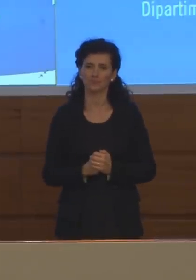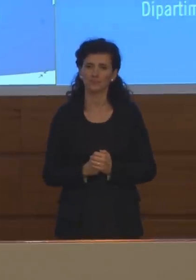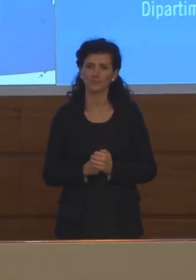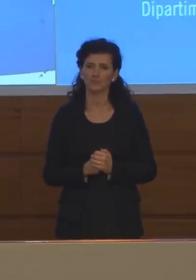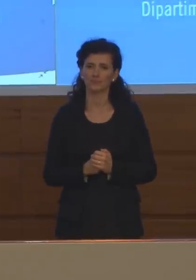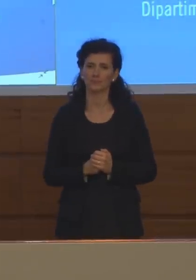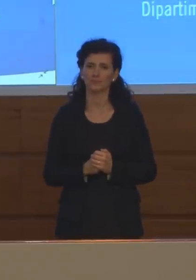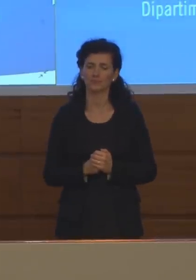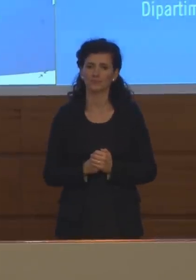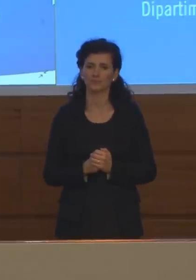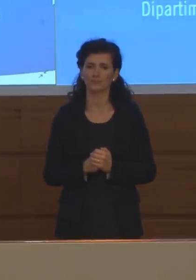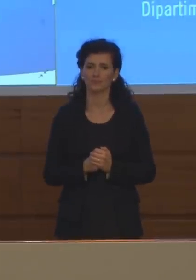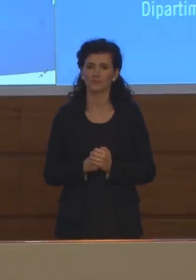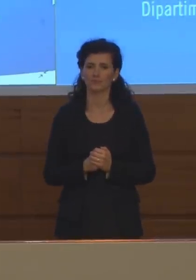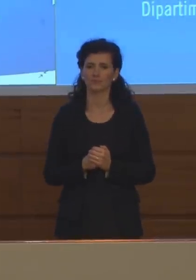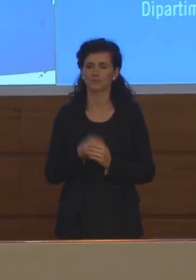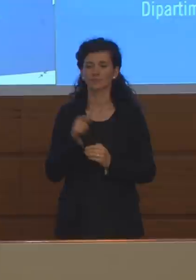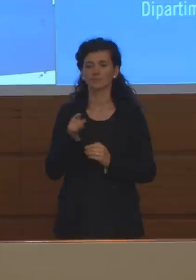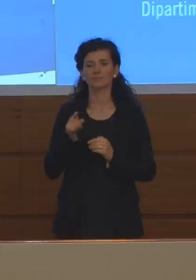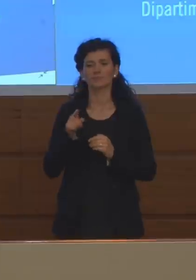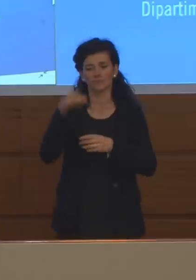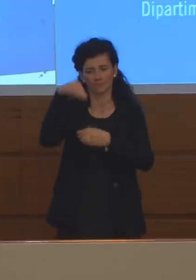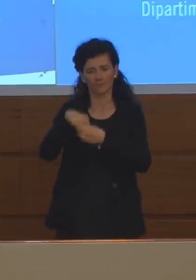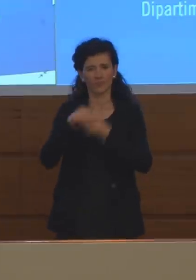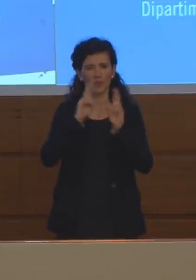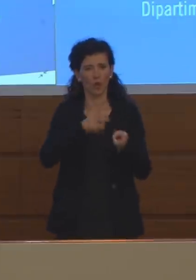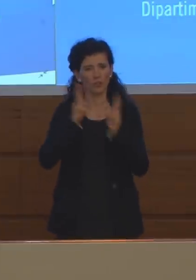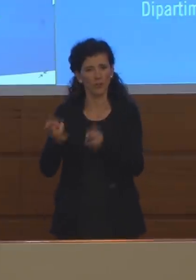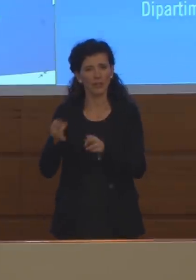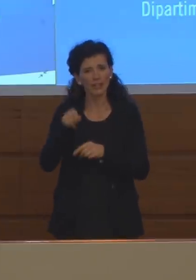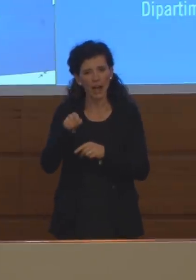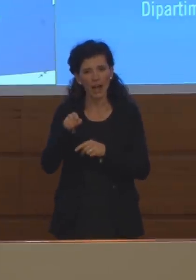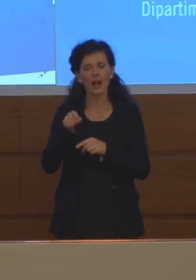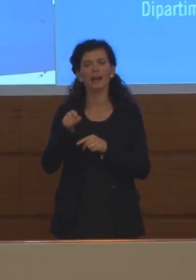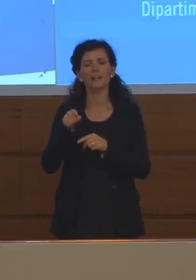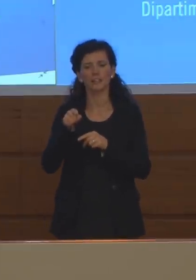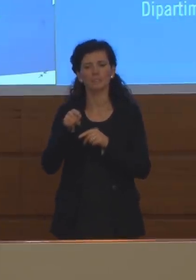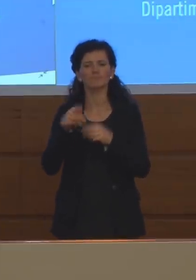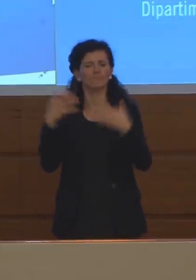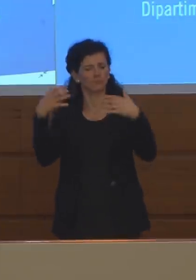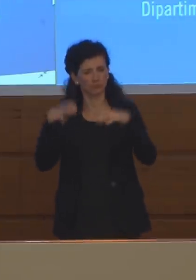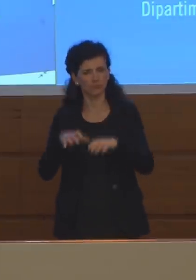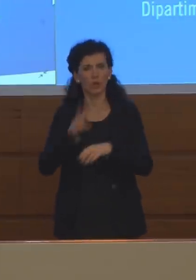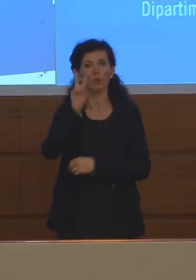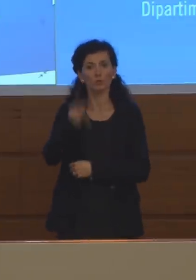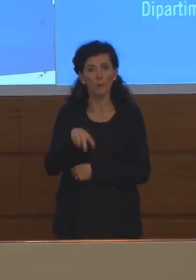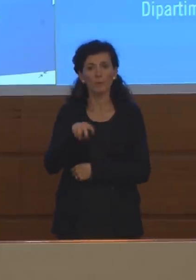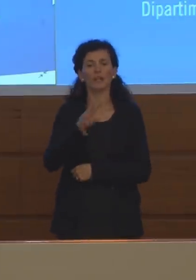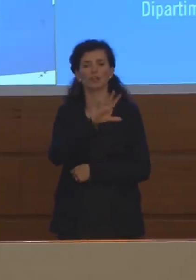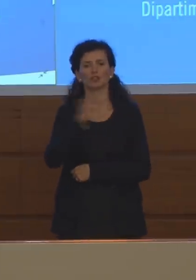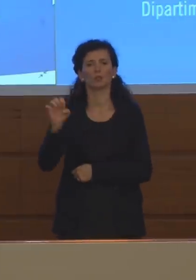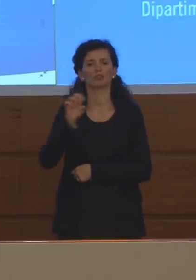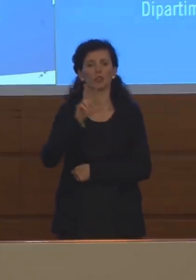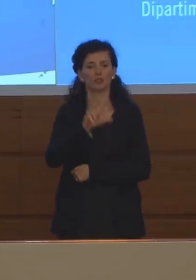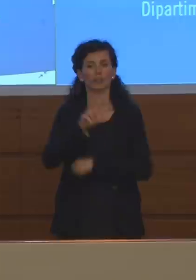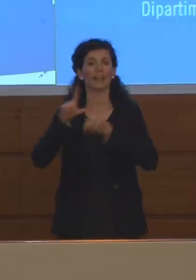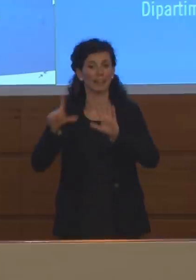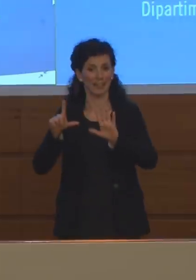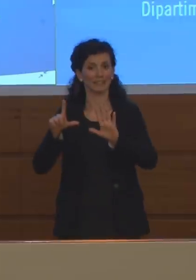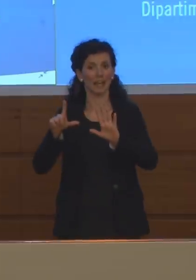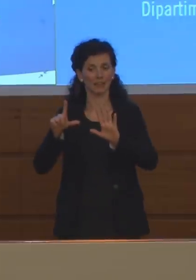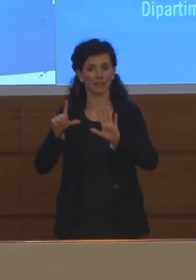Prosegue anche il calo della pressione sulle strutture ospedaliere. Ad oggi sono infatti 2.537